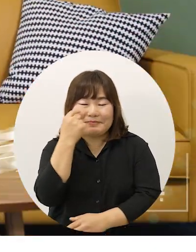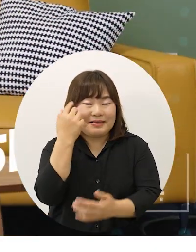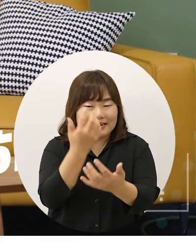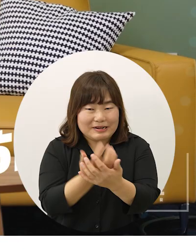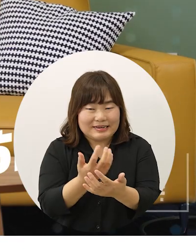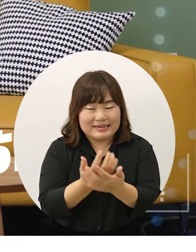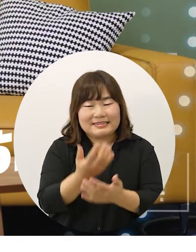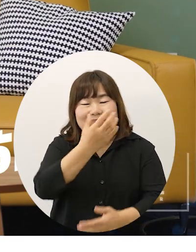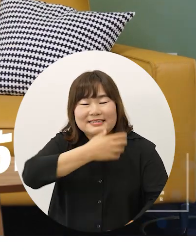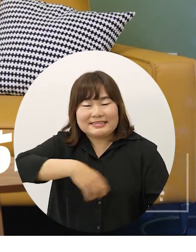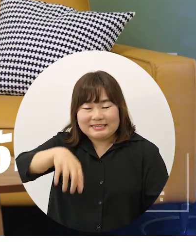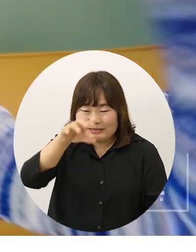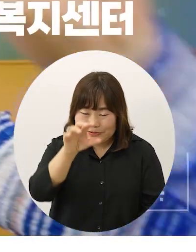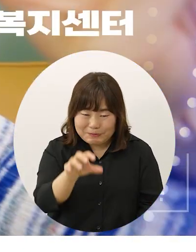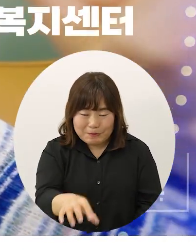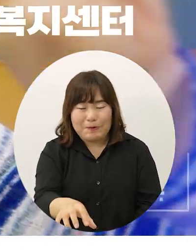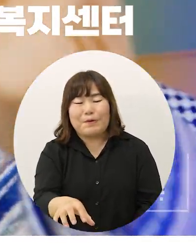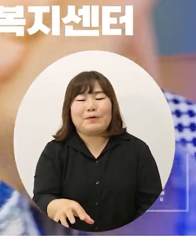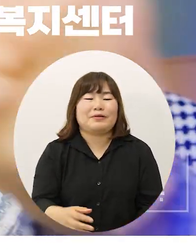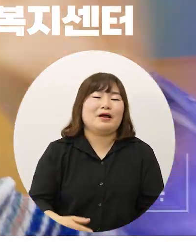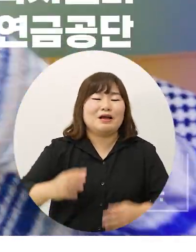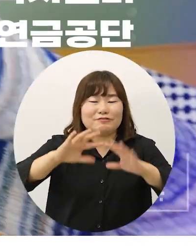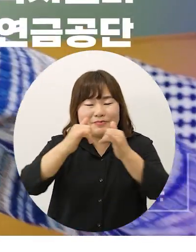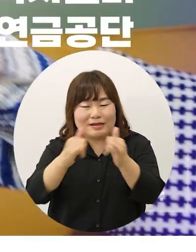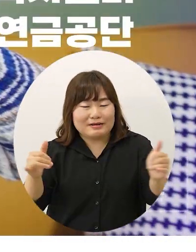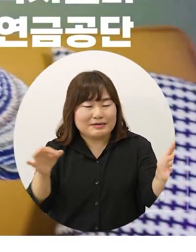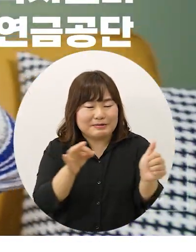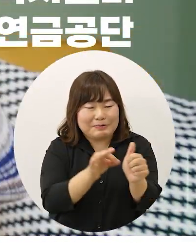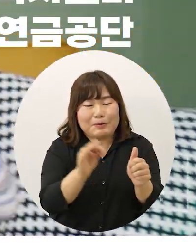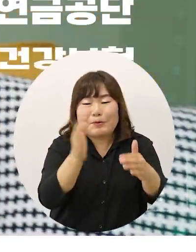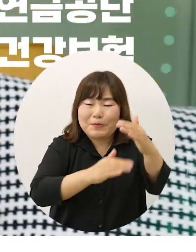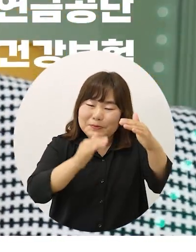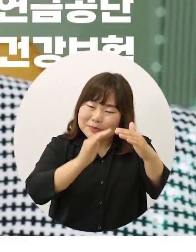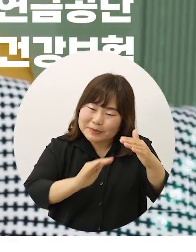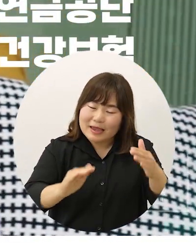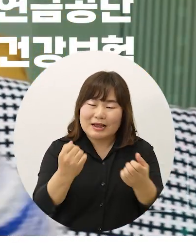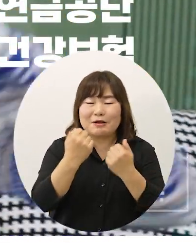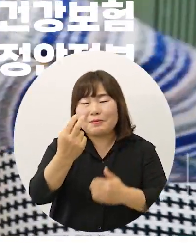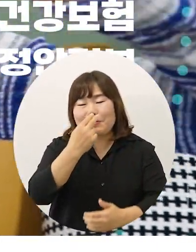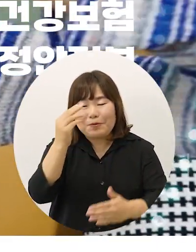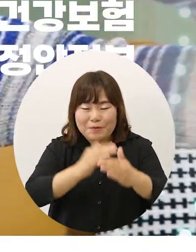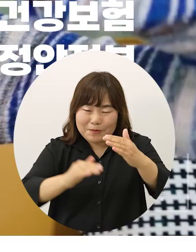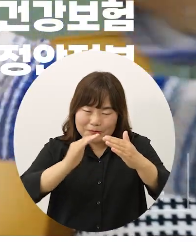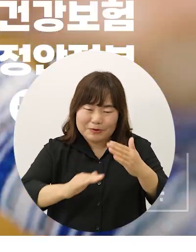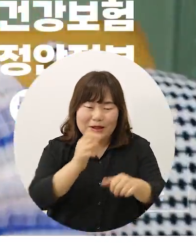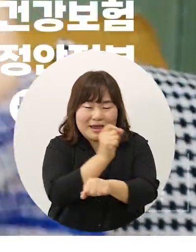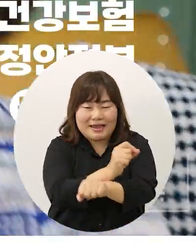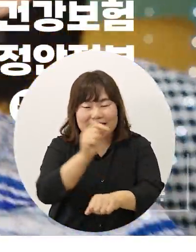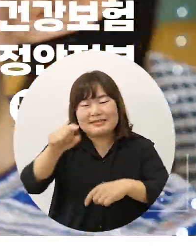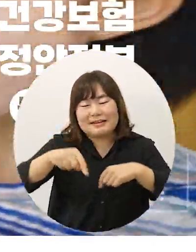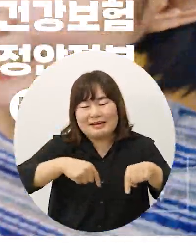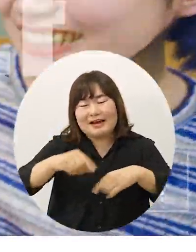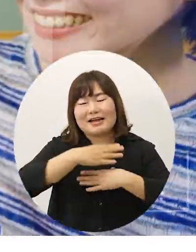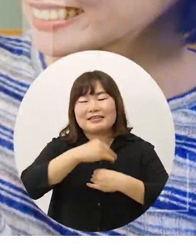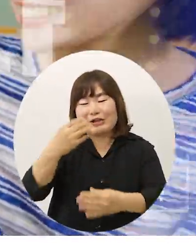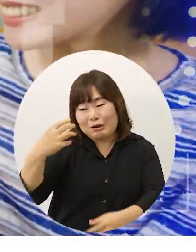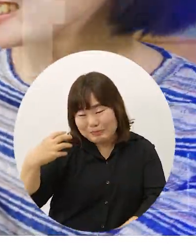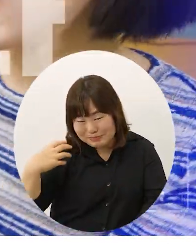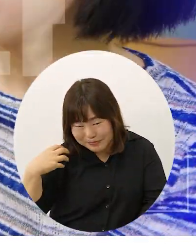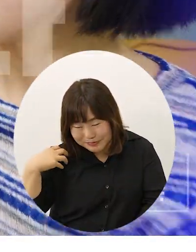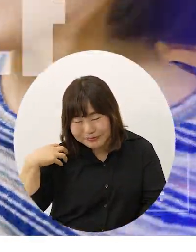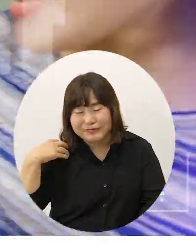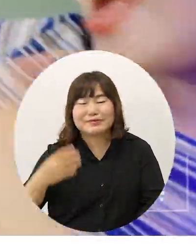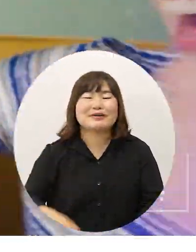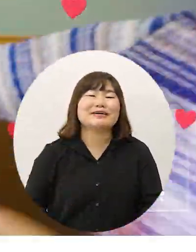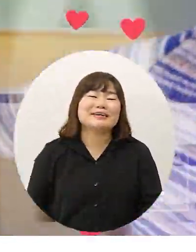기본증명서 발급하는 행정복지센터, 국민연금공단, 국민건강보험, 행정안전부 등등등 아무리